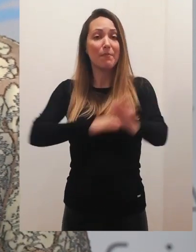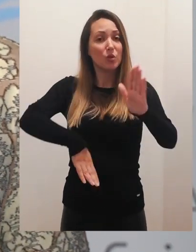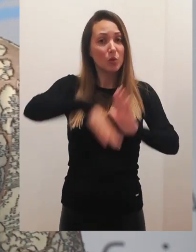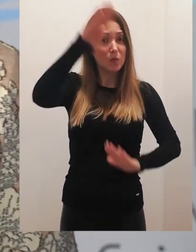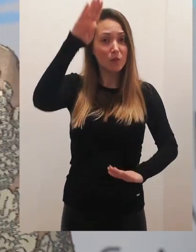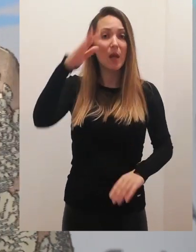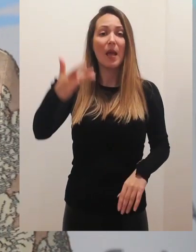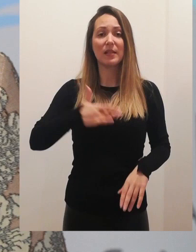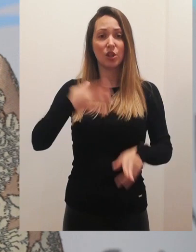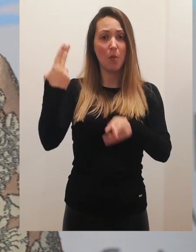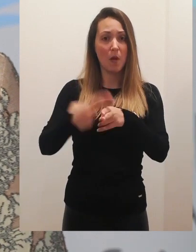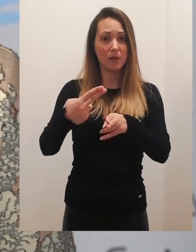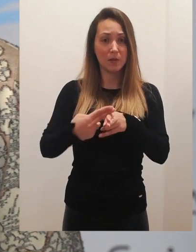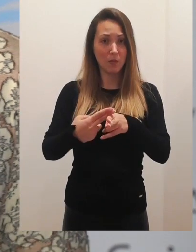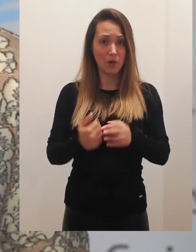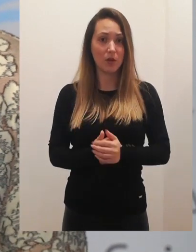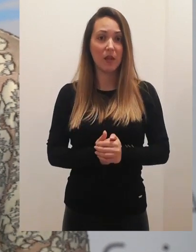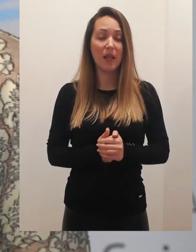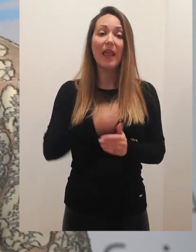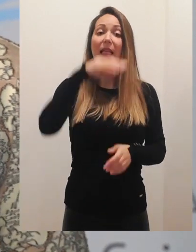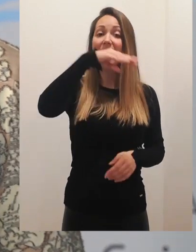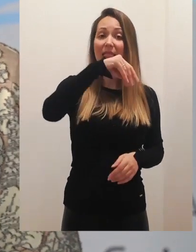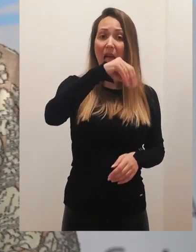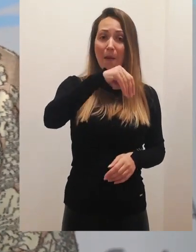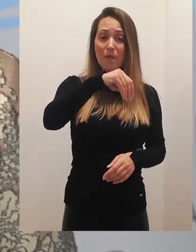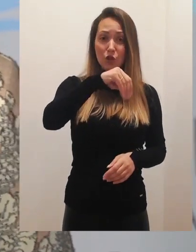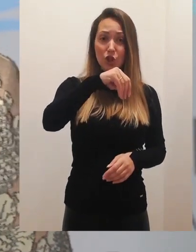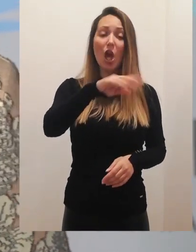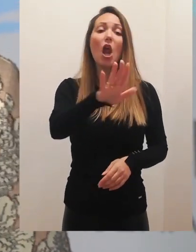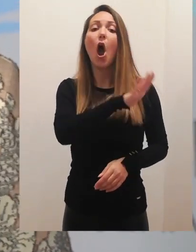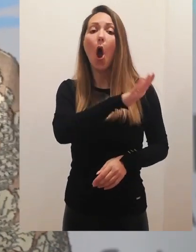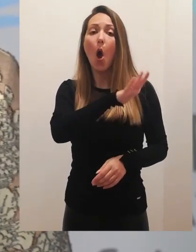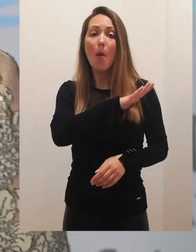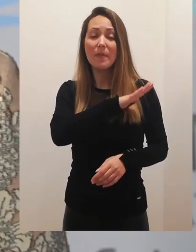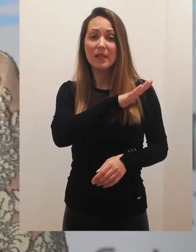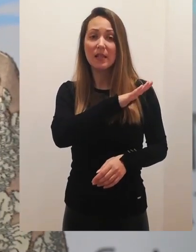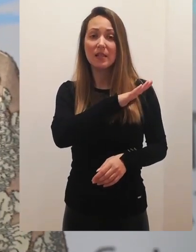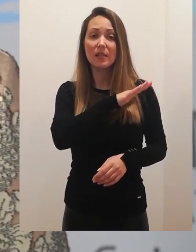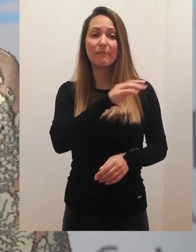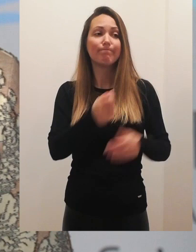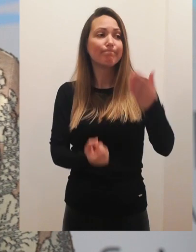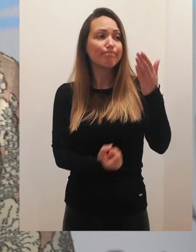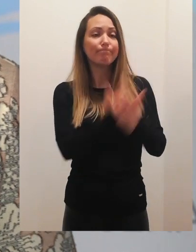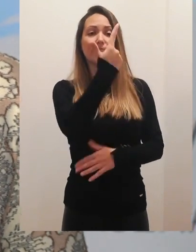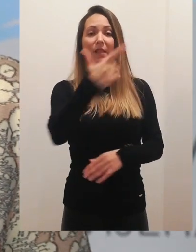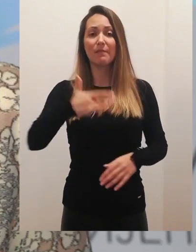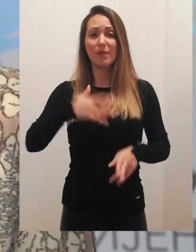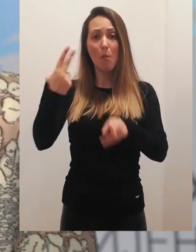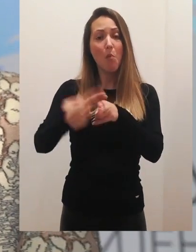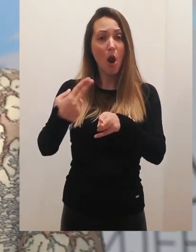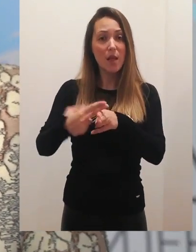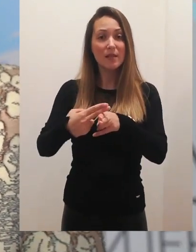hipotenzija i kardiovaskularne bolesti. Dijabetiz je snažan rizik za aterosklerozu, za nastave tih